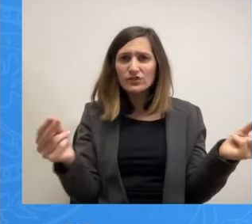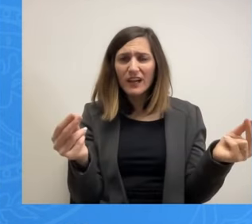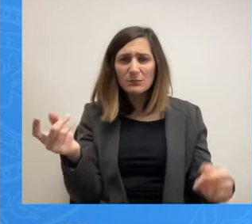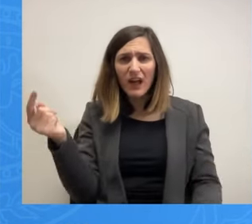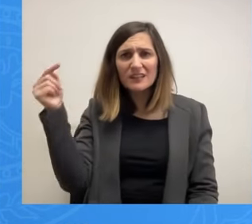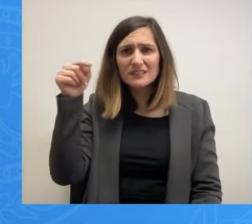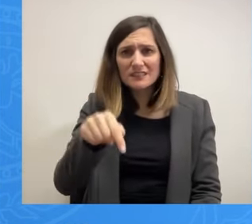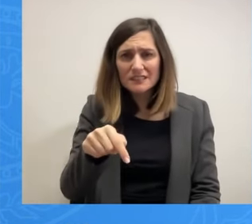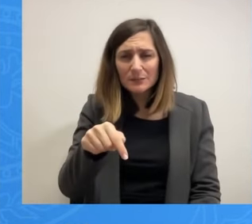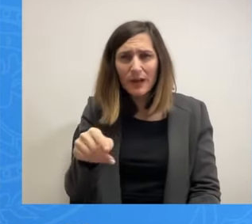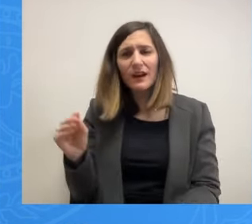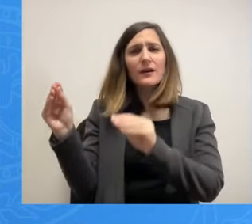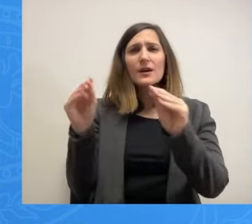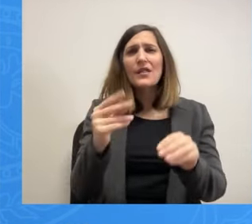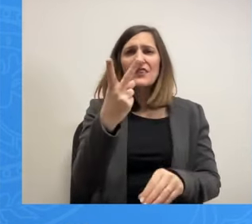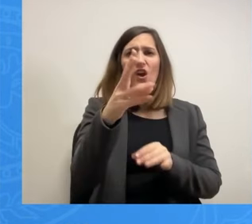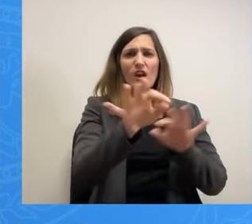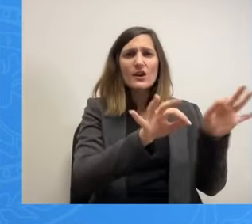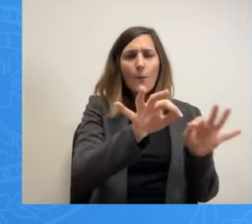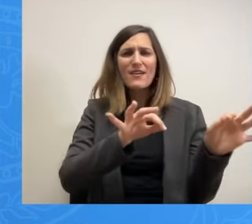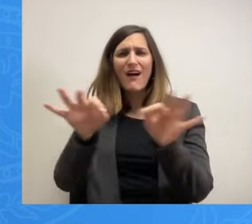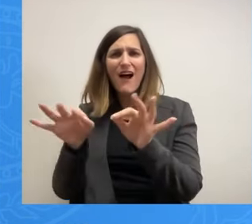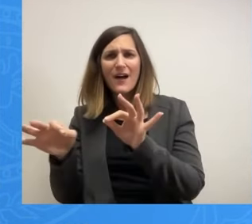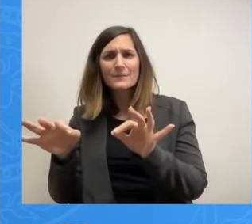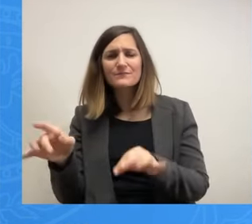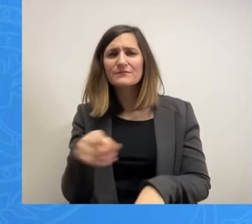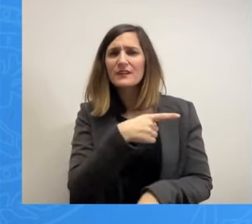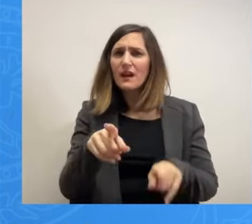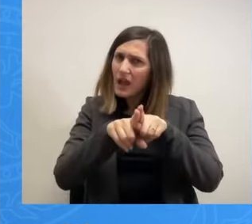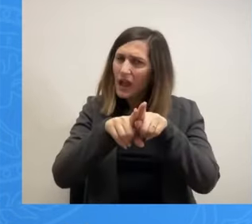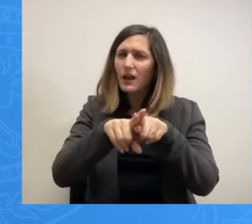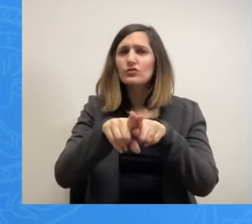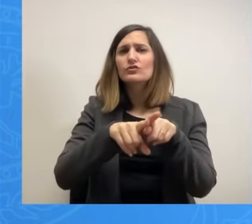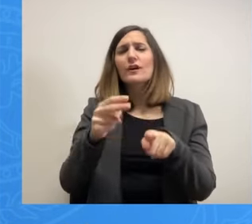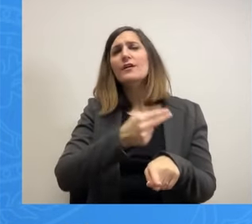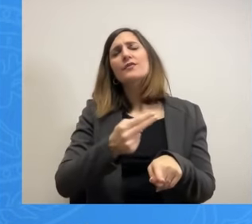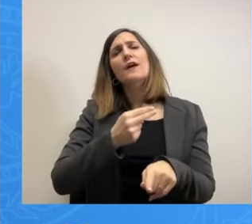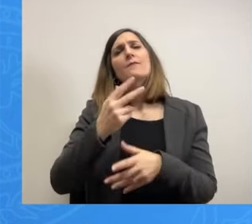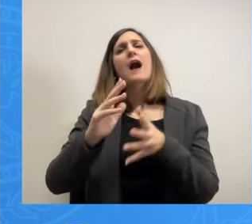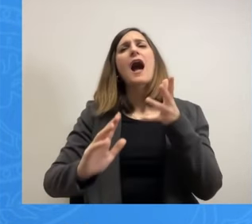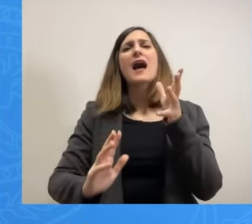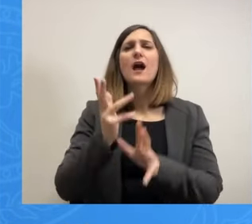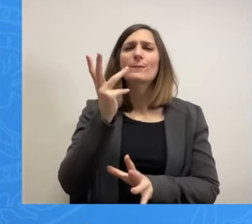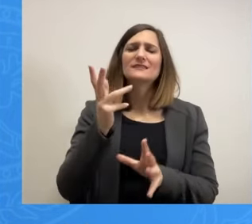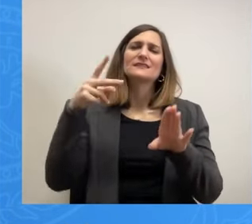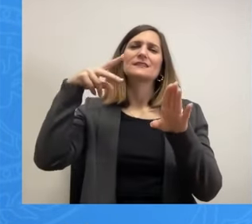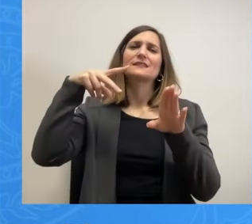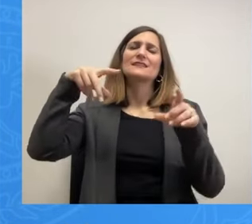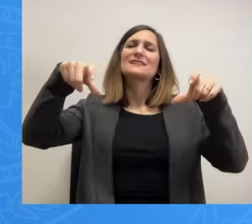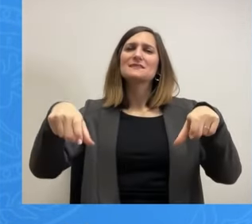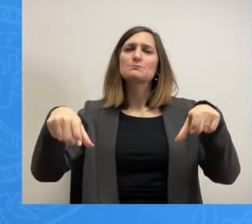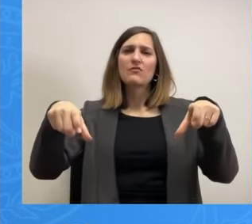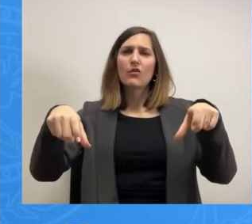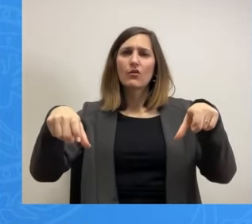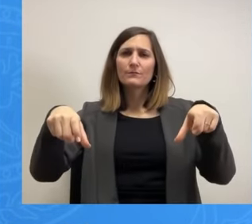απαλωτριώσεις δύο οικοπαίδων που έχουν άμεση σχέση με την ανάπλαση και το γήπεδο. Δείχνοντας κι